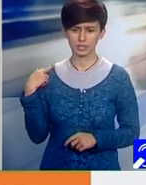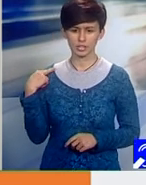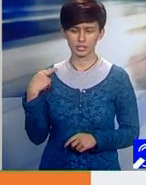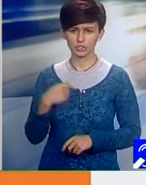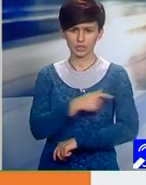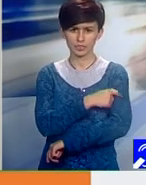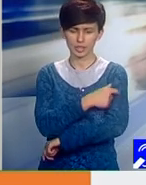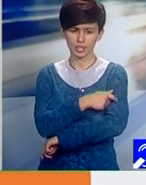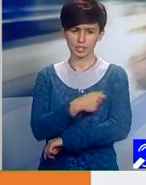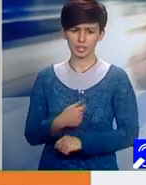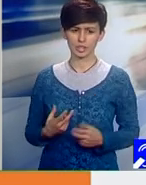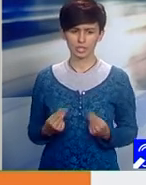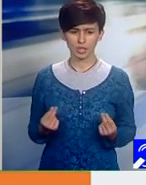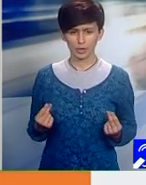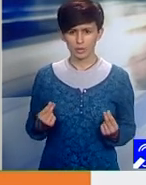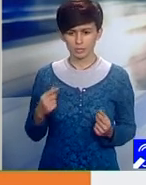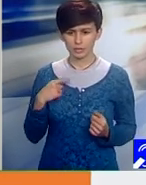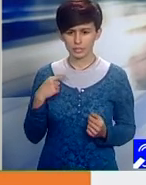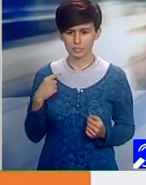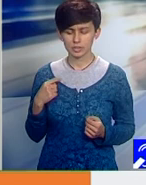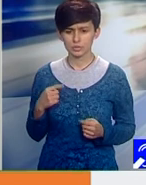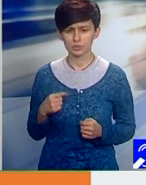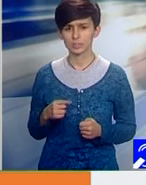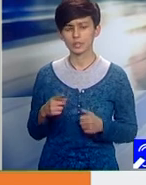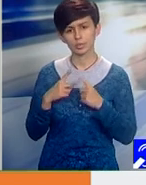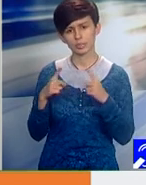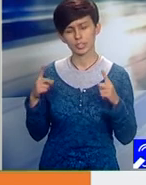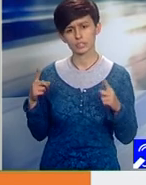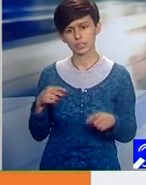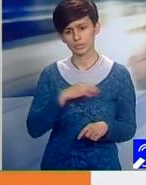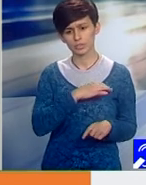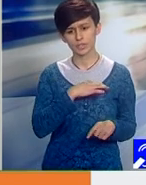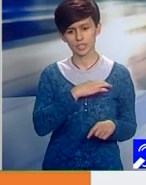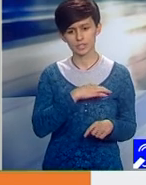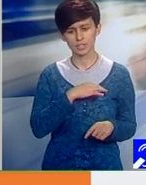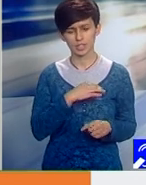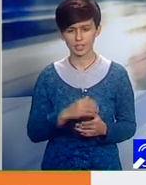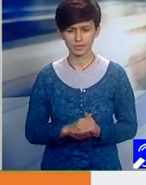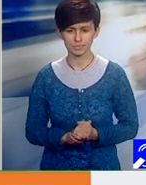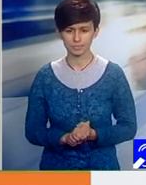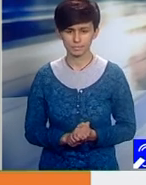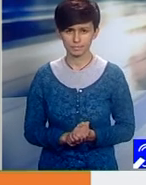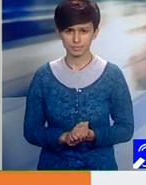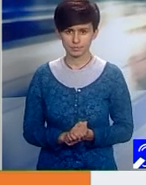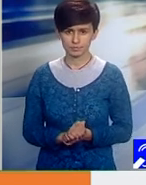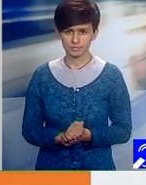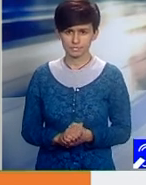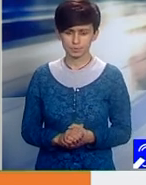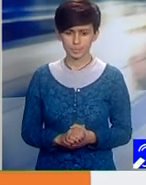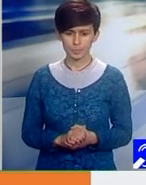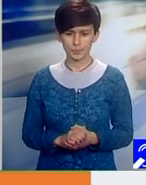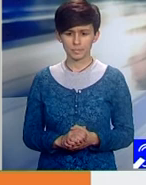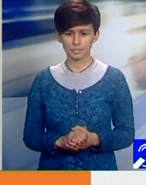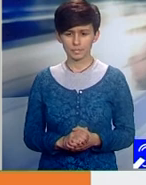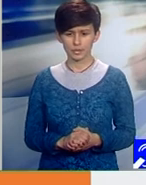clinică, majoritatea sunt profesori universitari? Da. Da, majoritatea parte